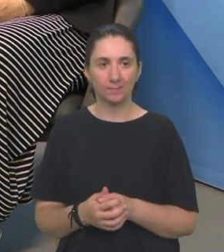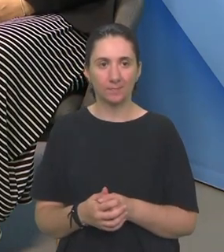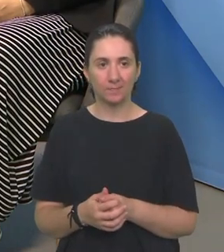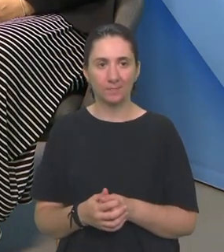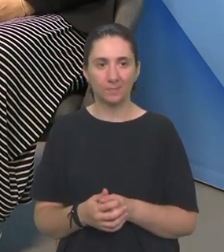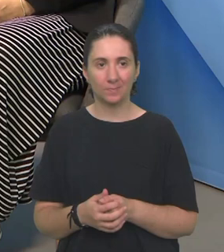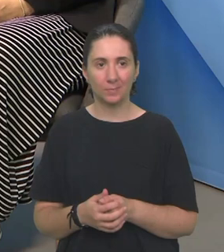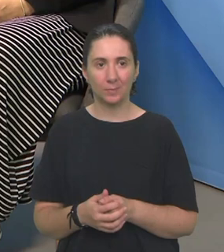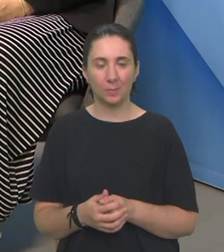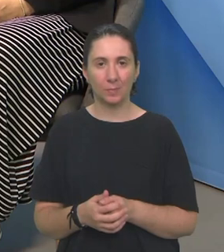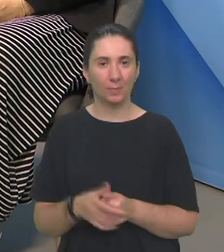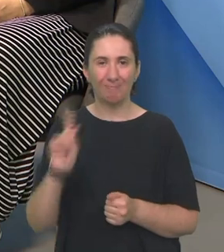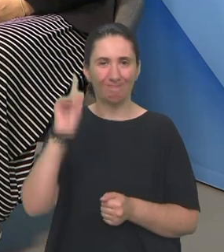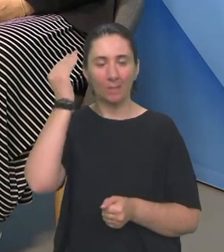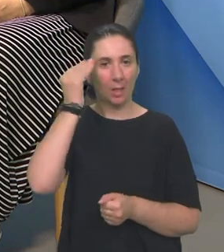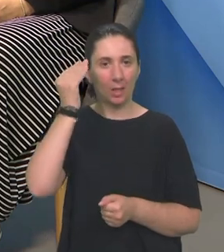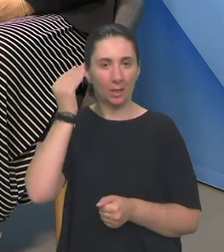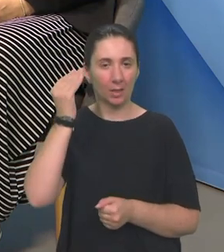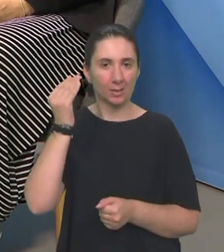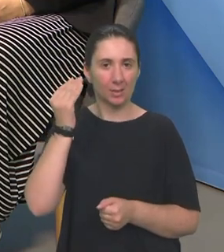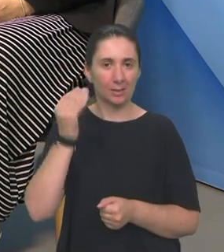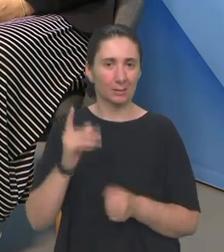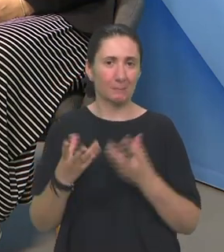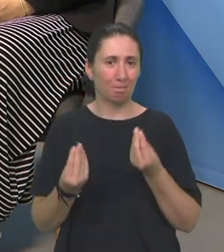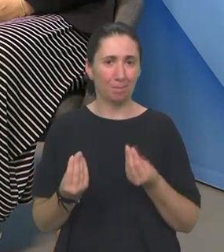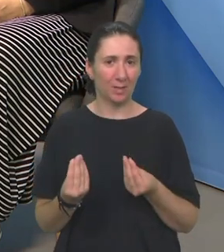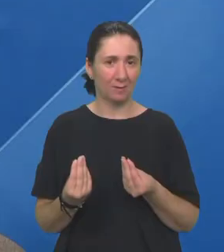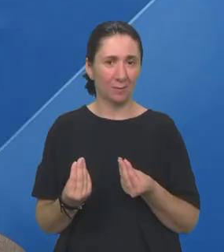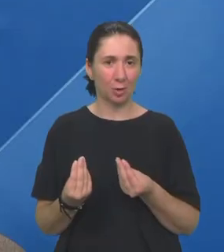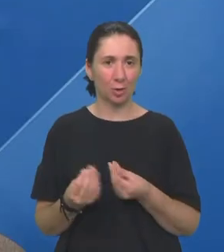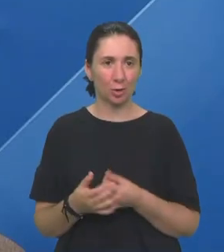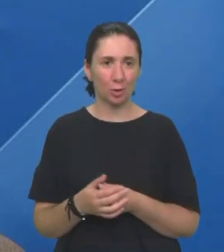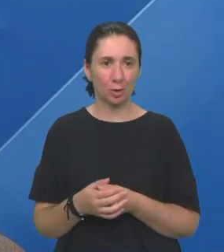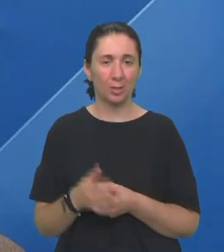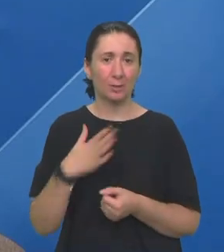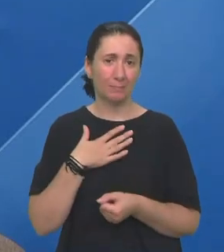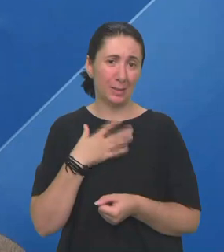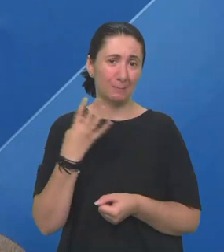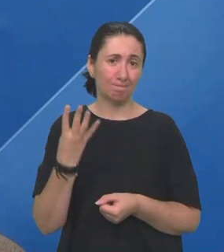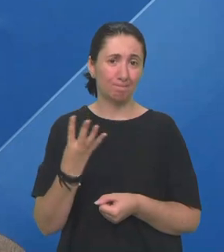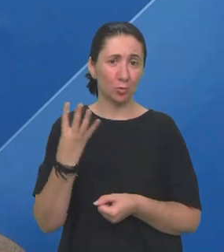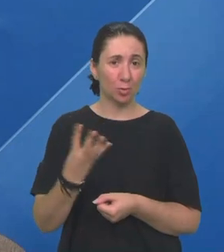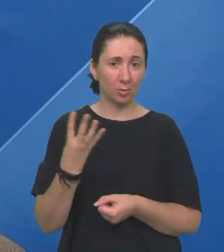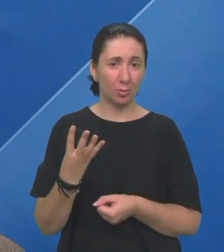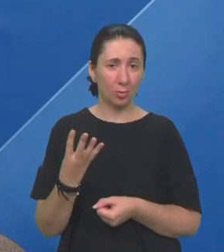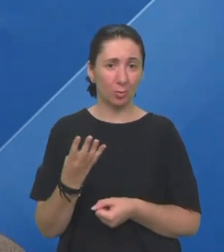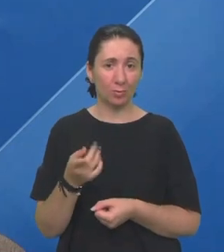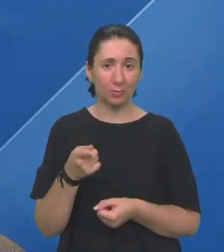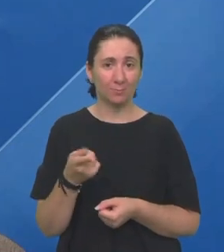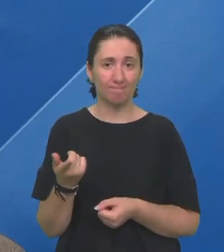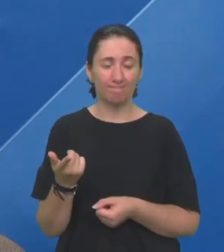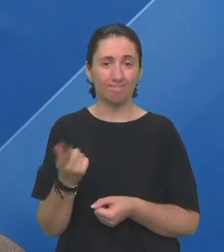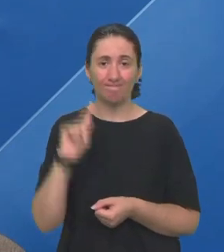Ne sjećam se baš previše Imala sam 4 godine, tako da